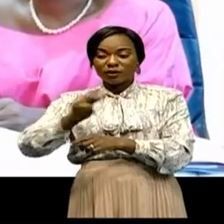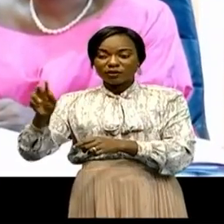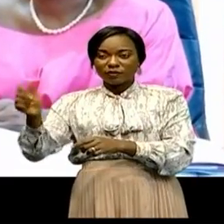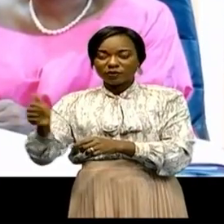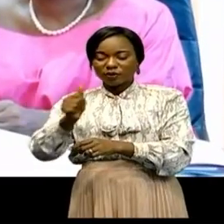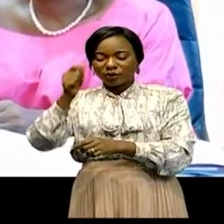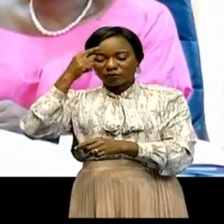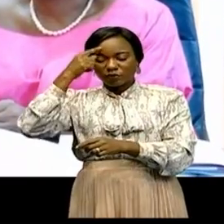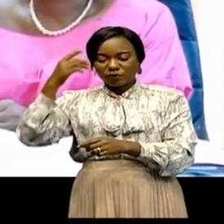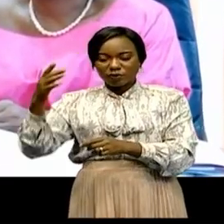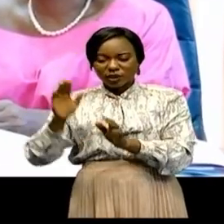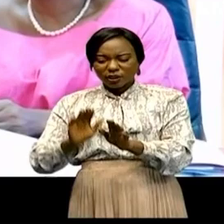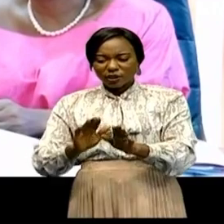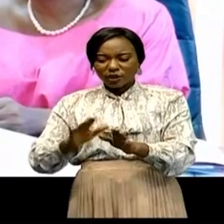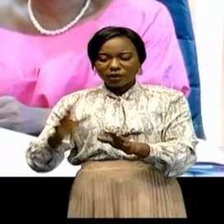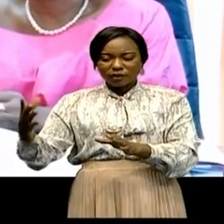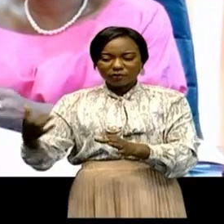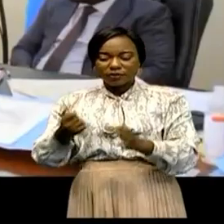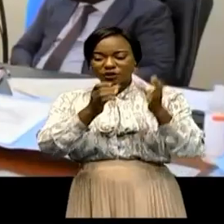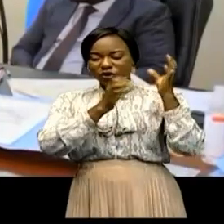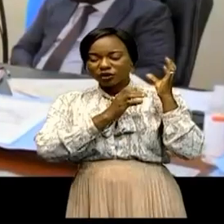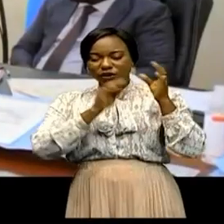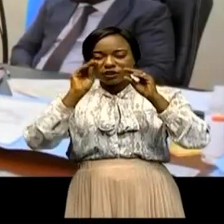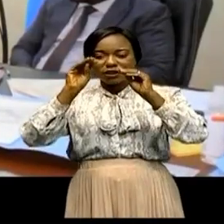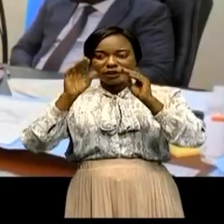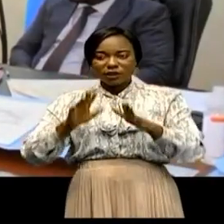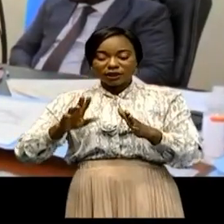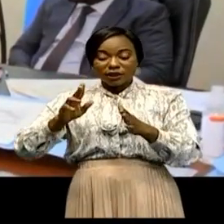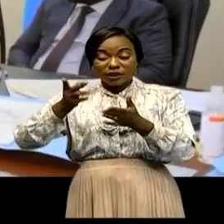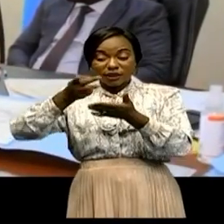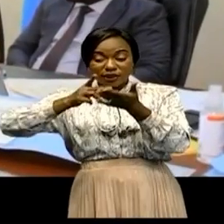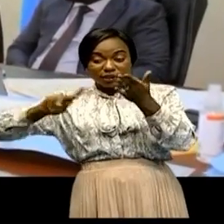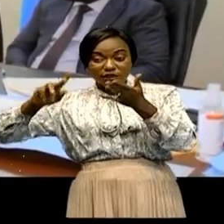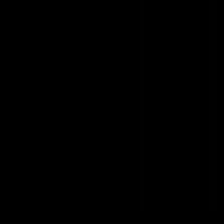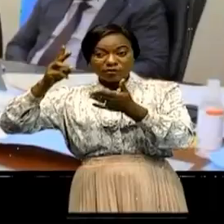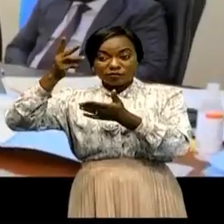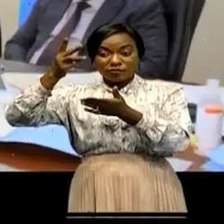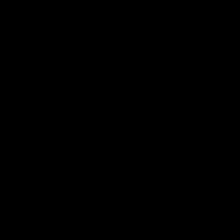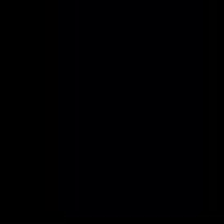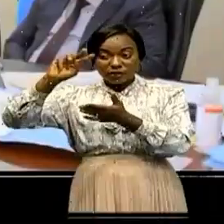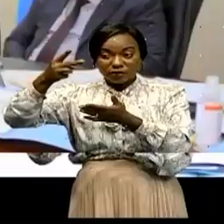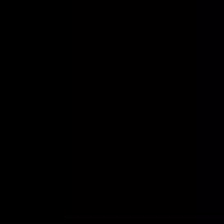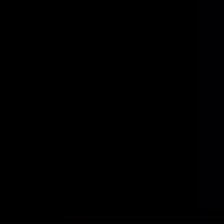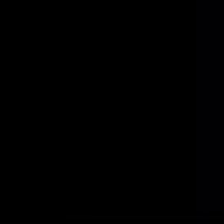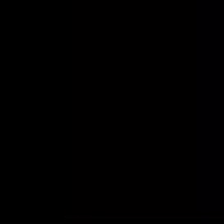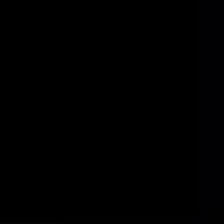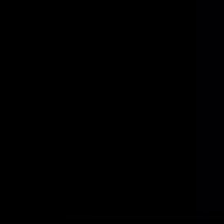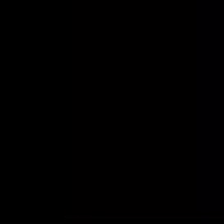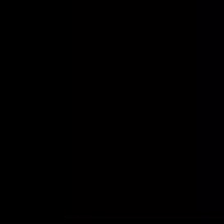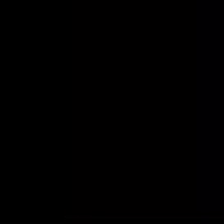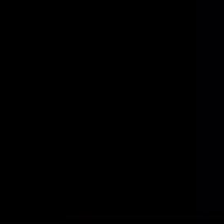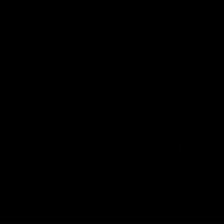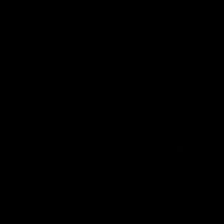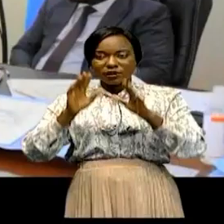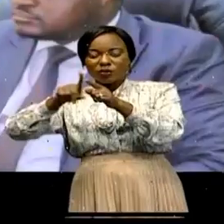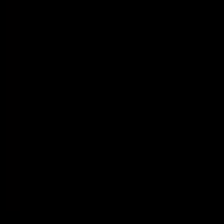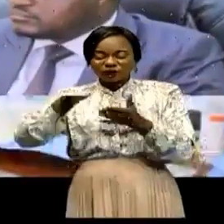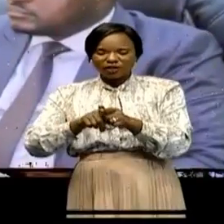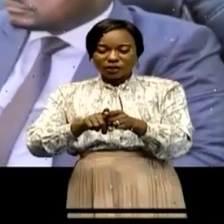prise en charge dans le budget 2022 du deuxième et troisième palier du sol de la prime de brousse de